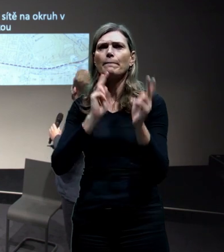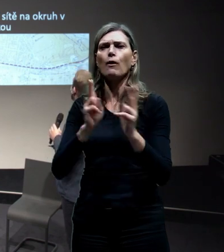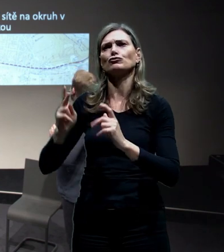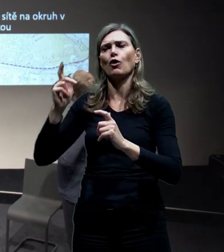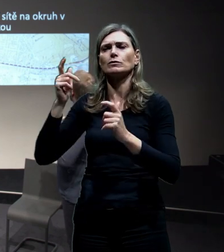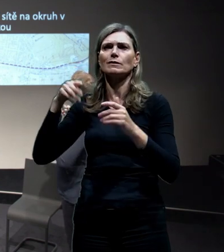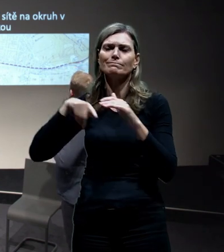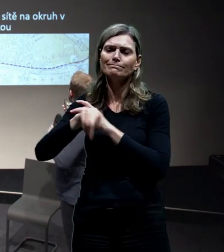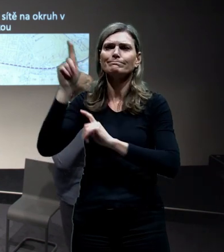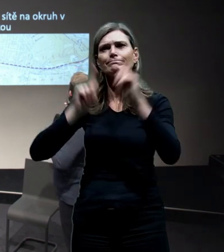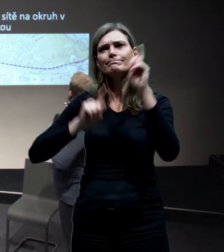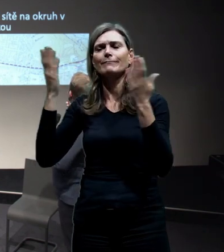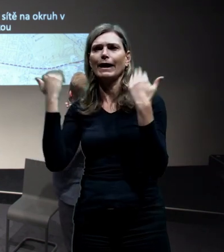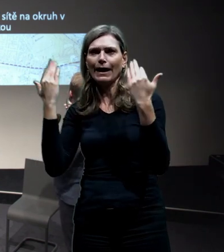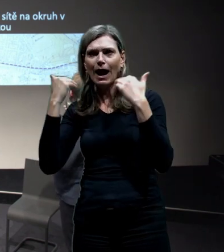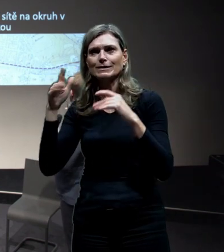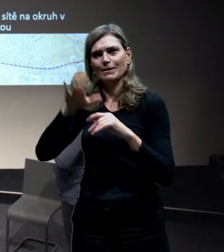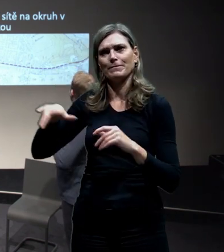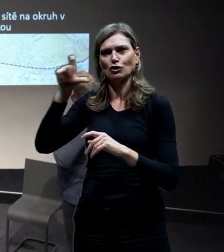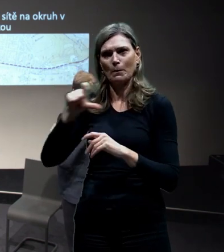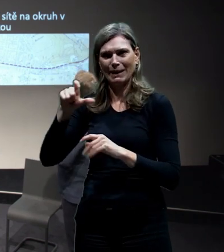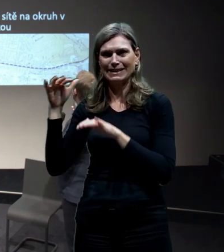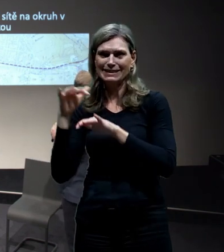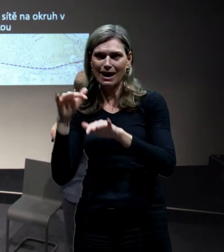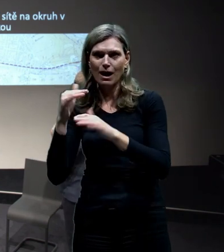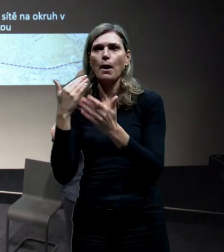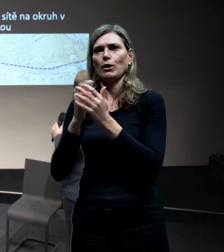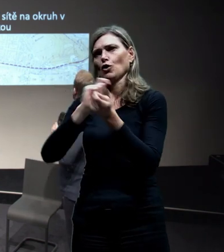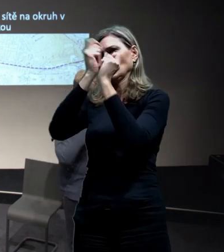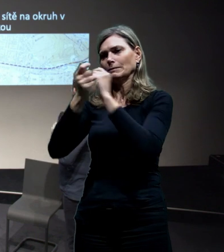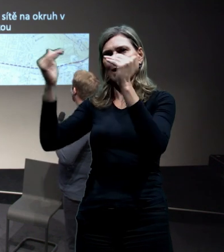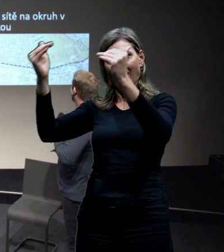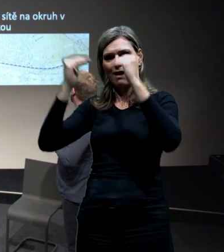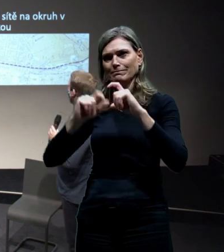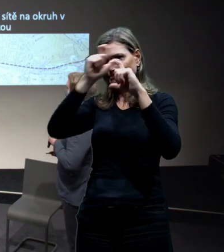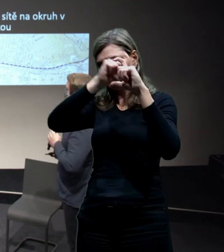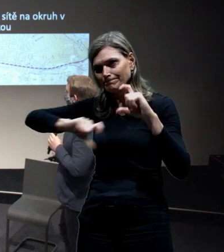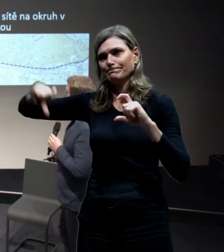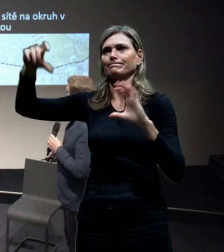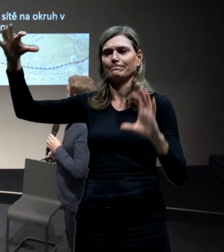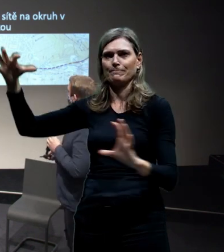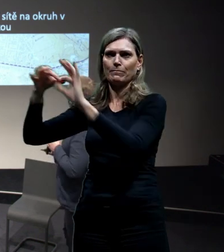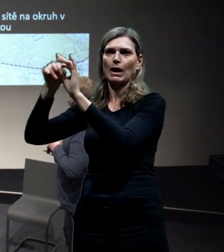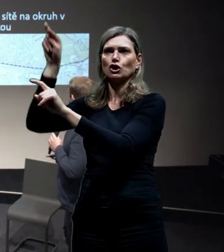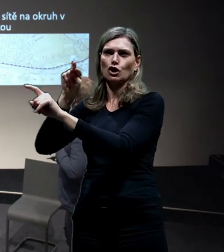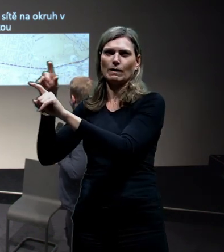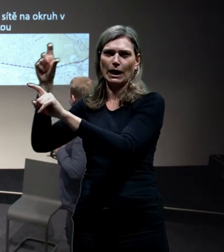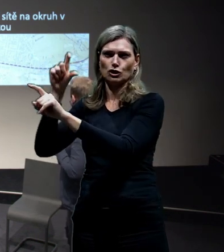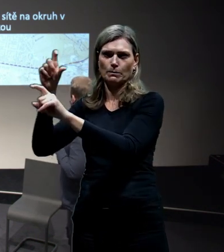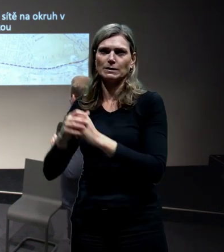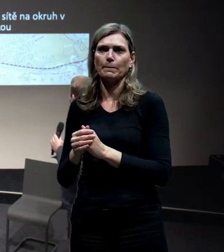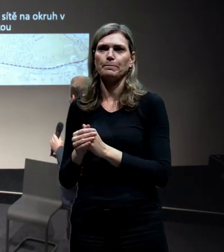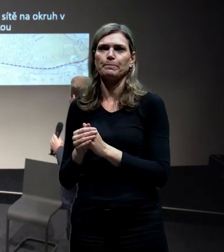Čimice podchází a potom vchází nebo napoje se na původní řešení v křižovatce Čimice. Tou druhou věcí,